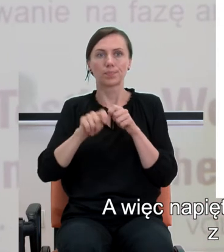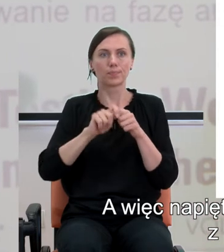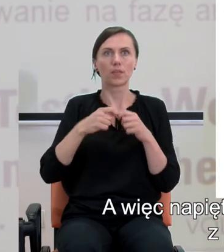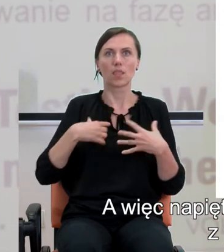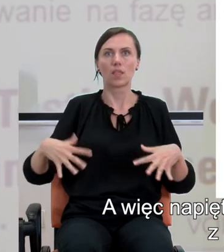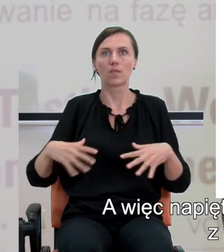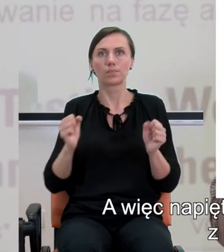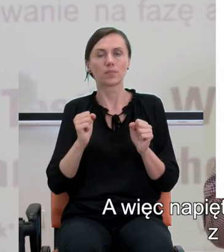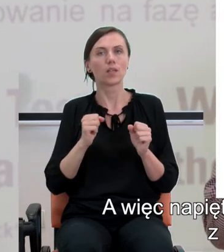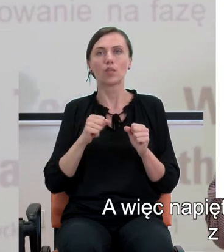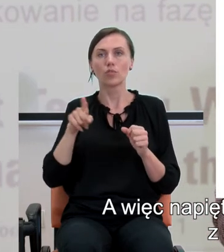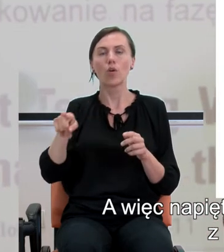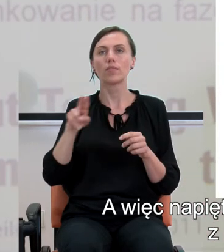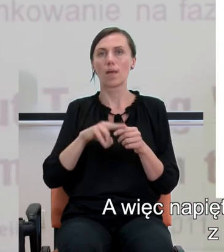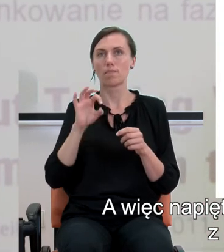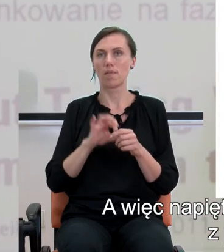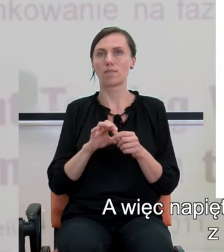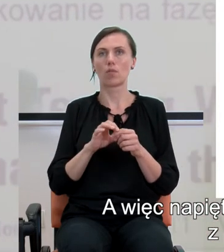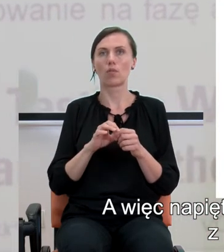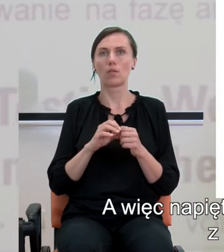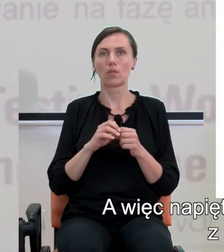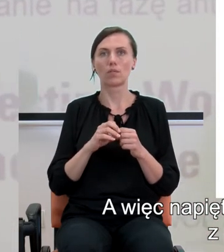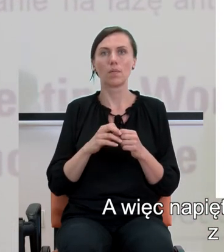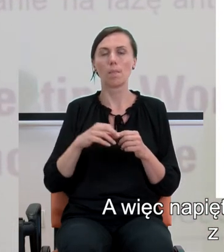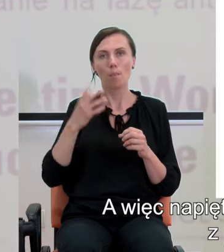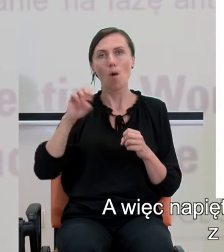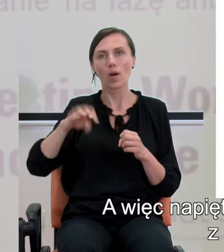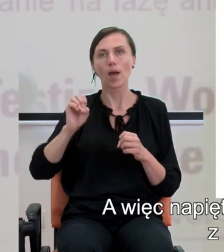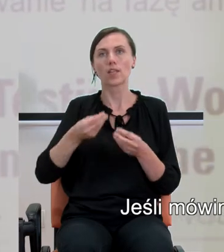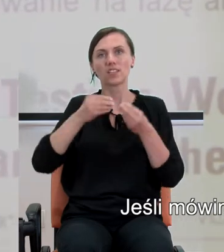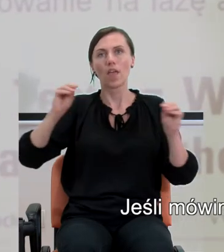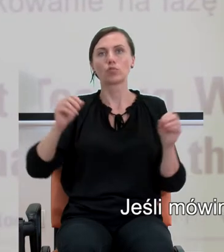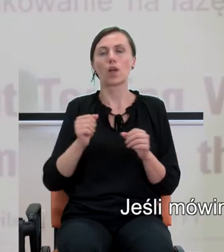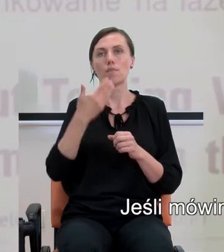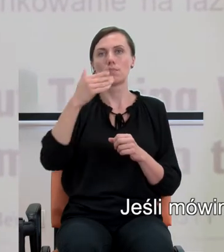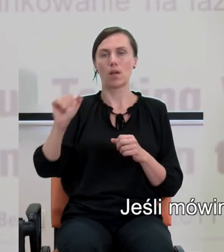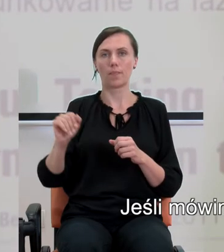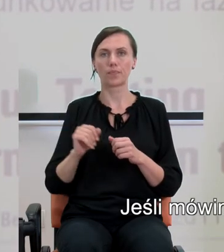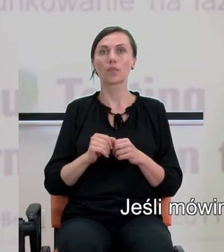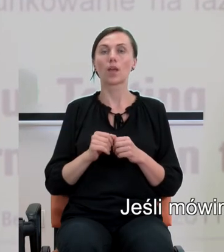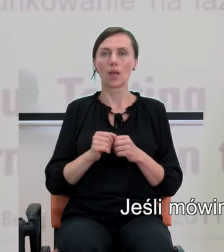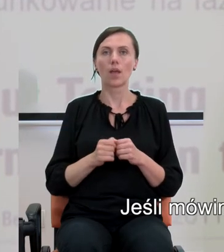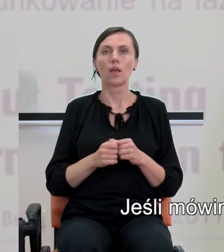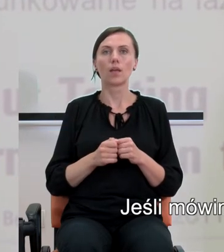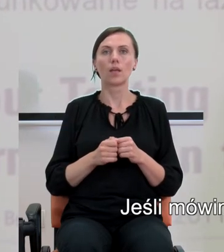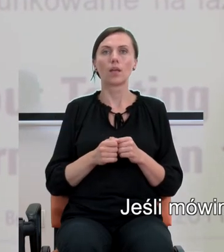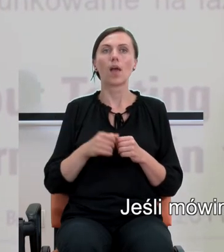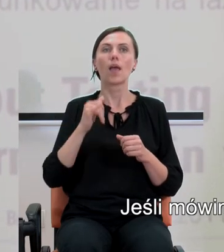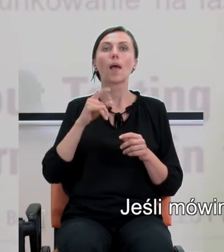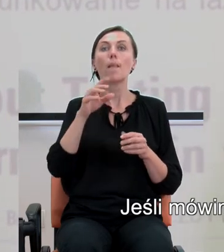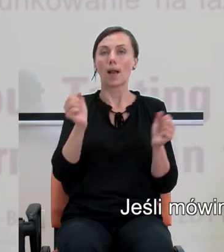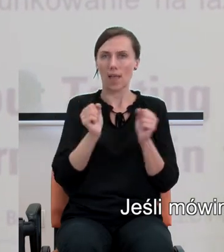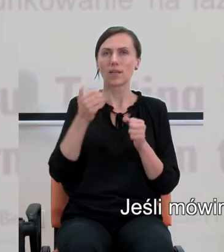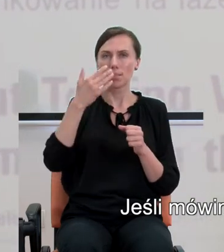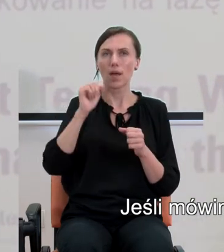testowania z pewnością nie jest czymś, co sprzyja. Jeśli mówimy, że lęk przed